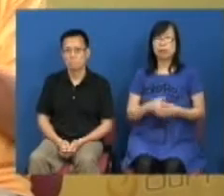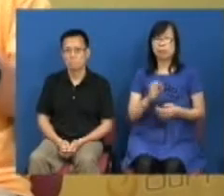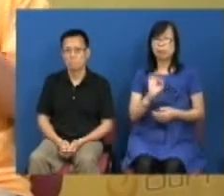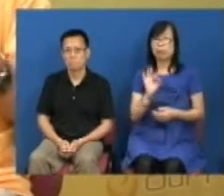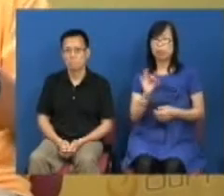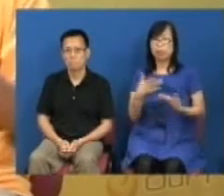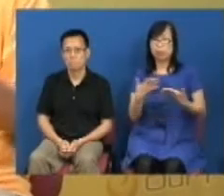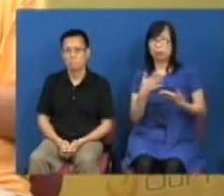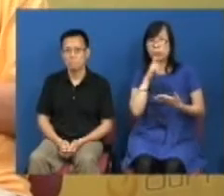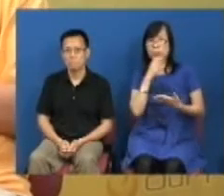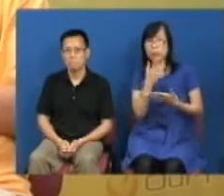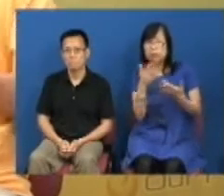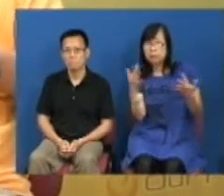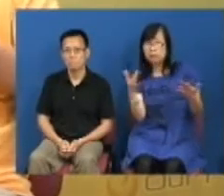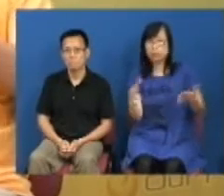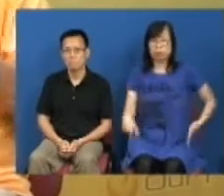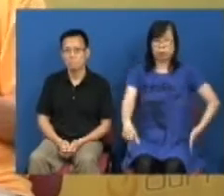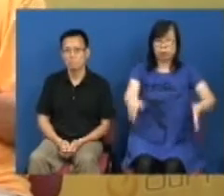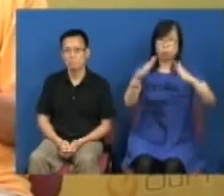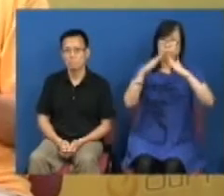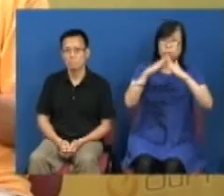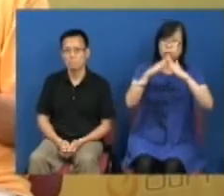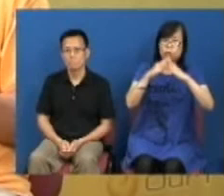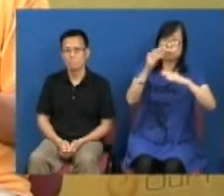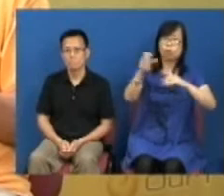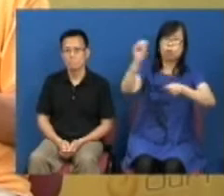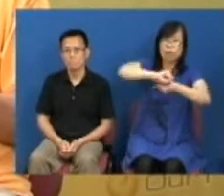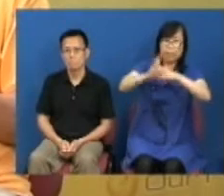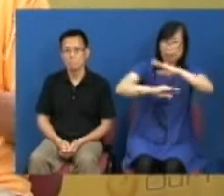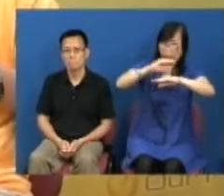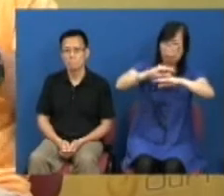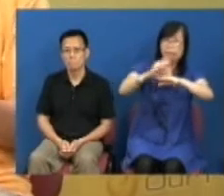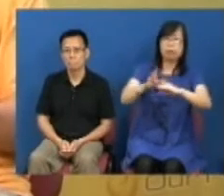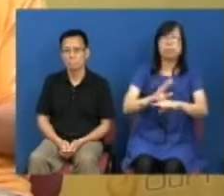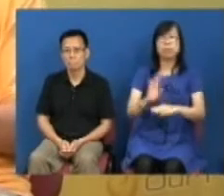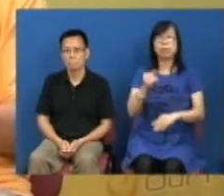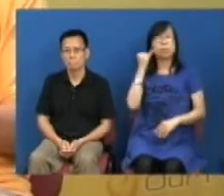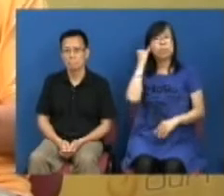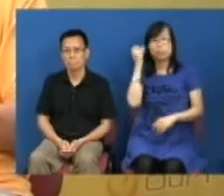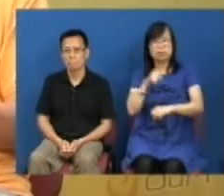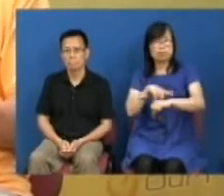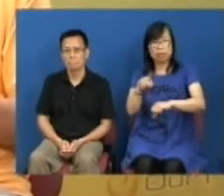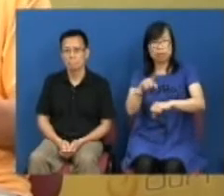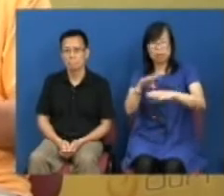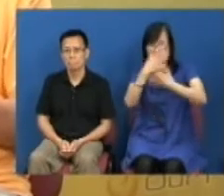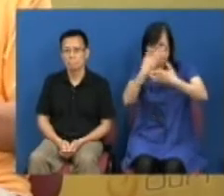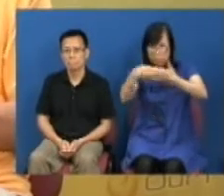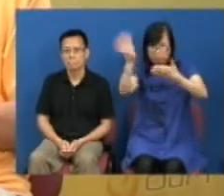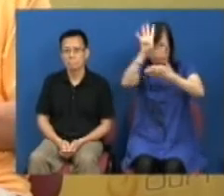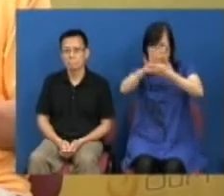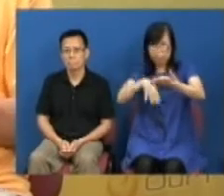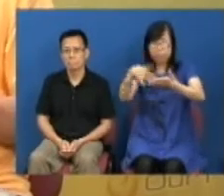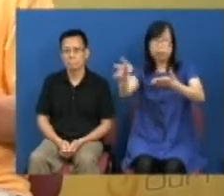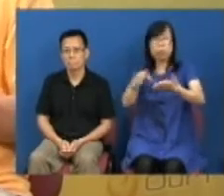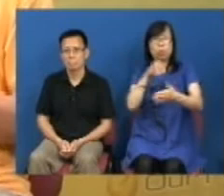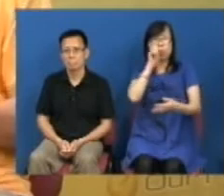有多少村屋是有签建我们不能够掌握得到香港有多少劏房我们没有一个时间表去处理香港的农屋的